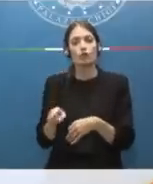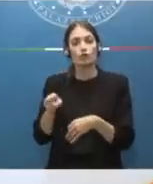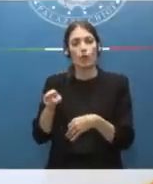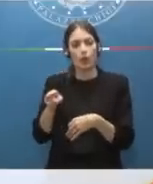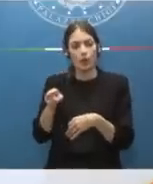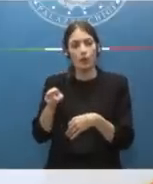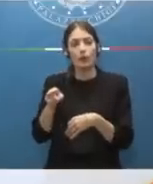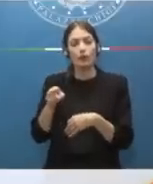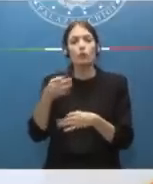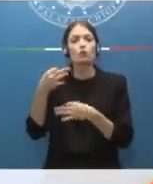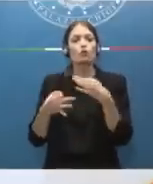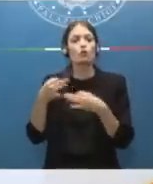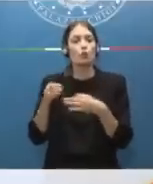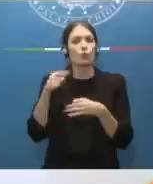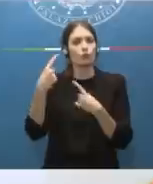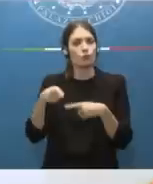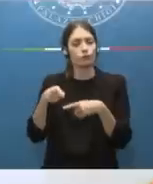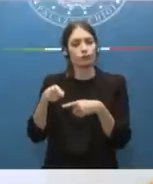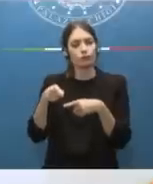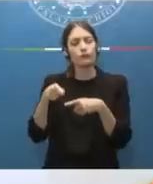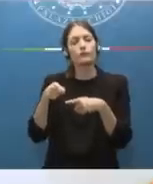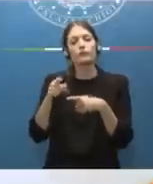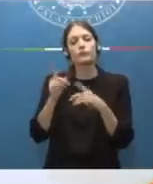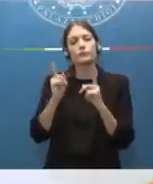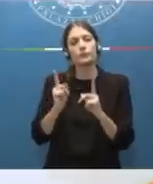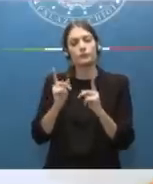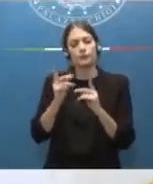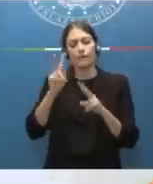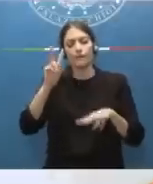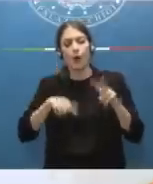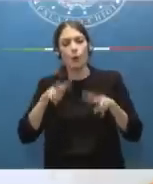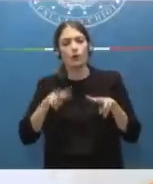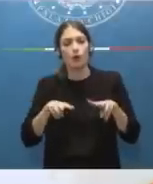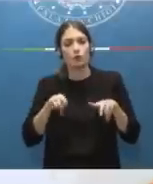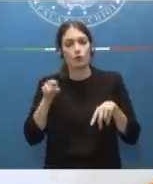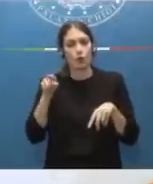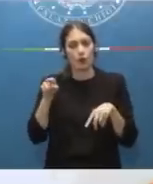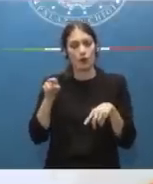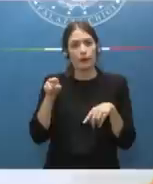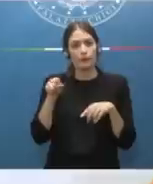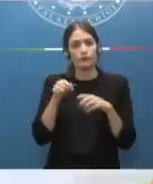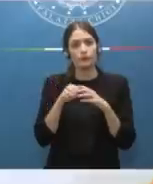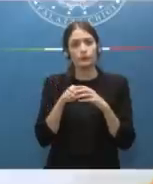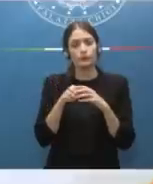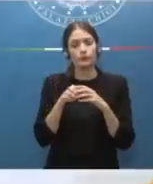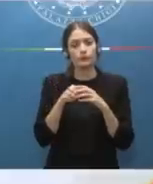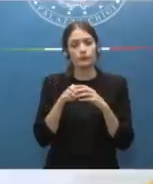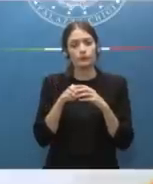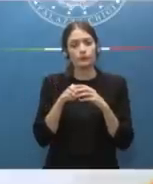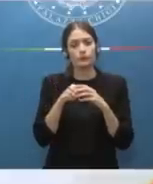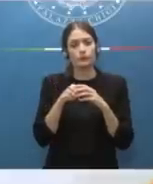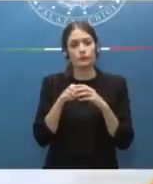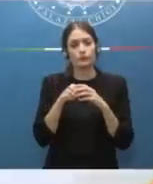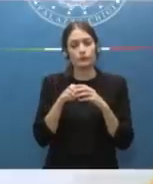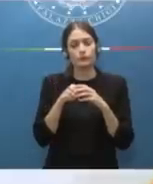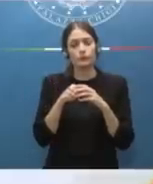al giudice di sorveglianza tutta una serie di valutazioni fatte su iniziativa peraltro